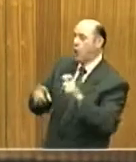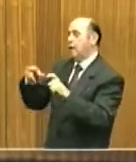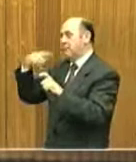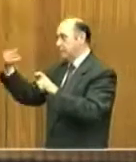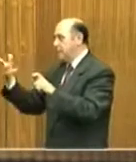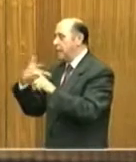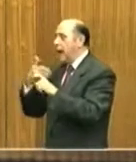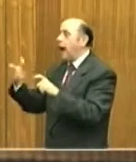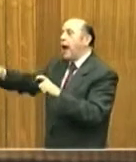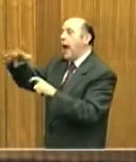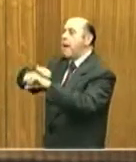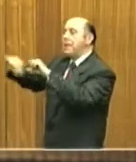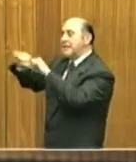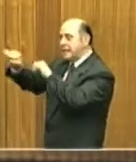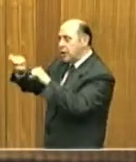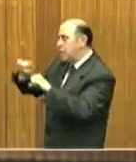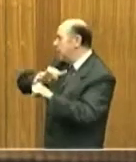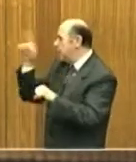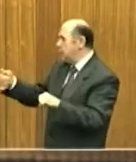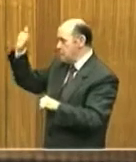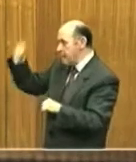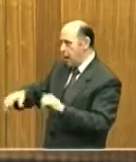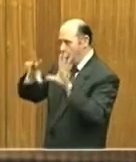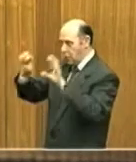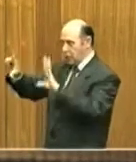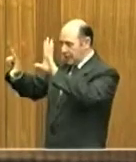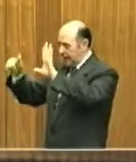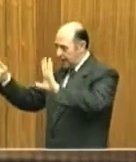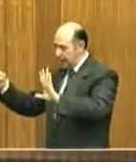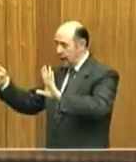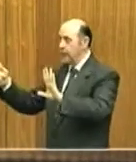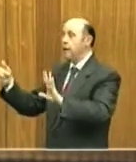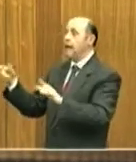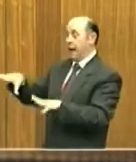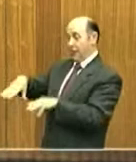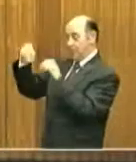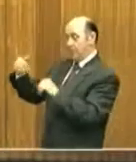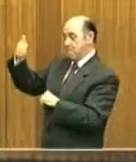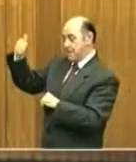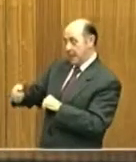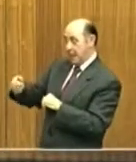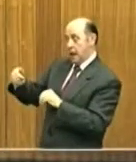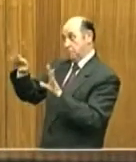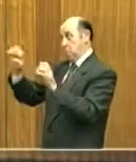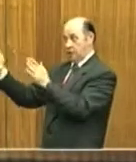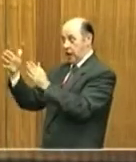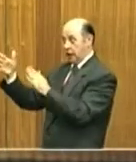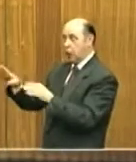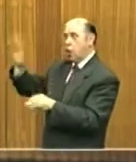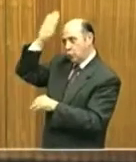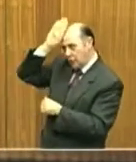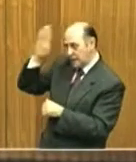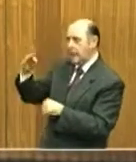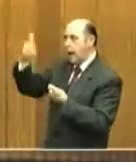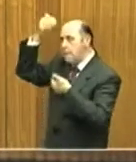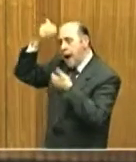'amministrazione fino al 1876. E nella prima metà del 900 in Tunisia, in Egitto, in Marocco, gli italiani